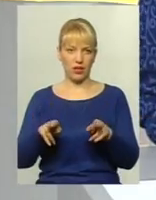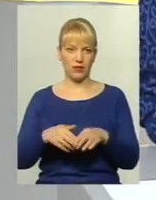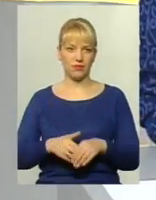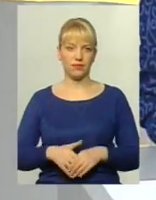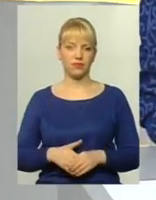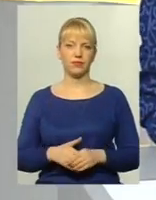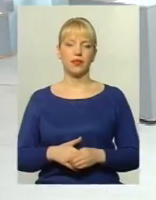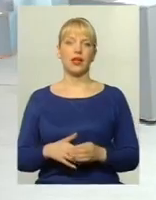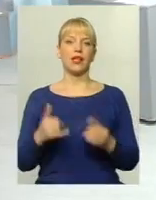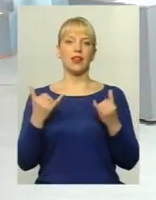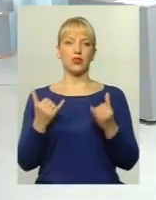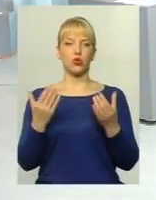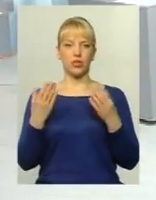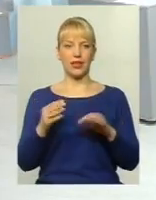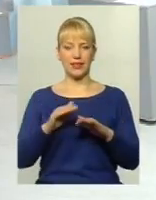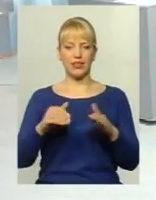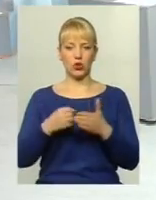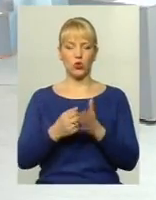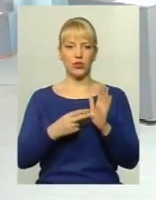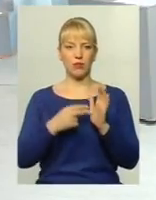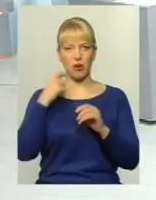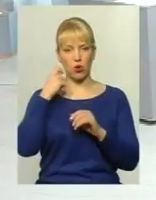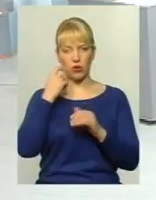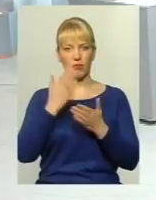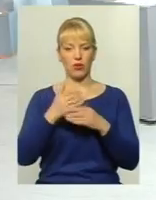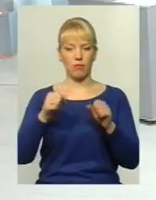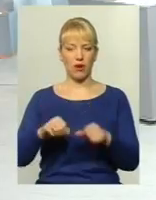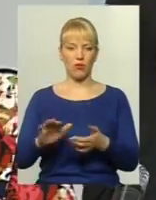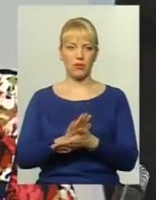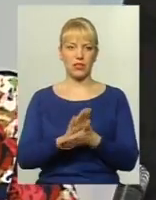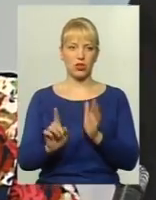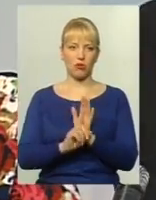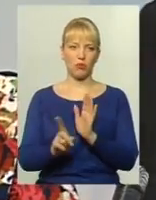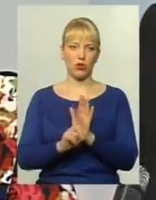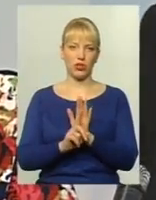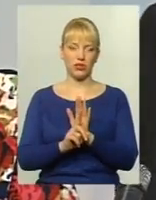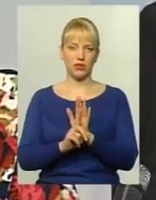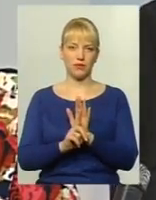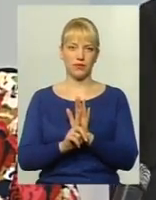На сьогоднішній день діти до 7 років мають право безкоштовного приїзду, передбаченому.